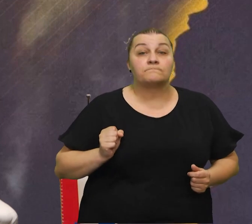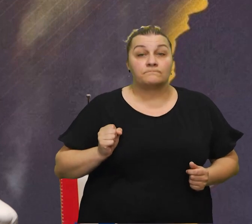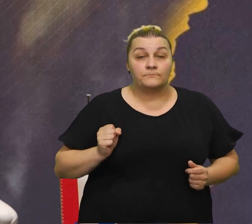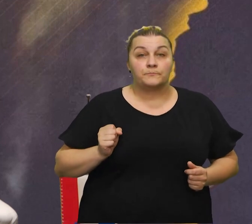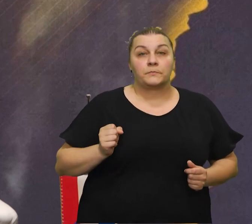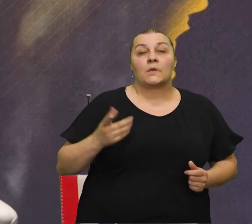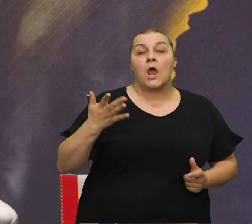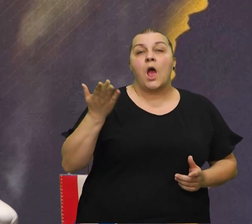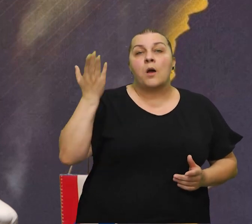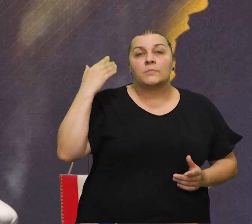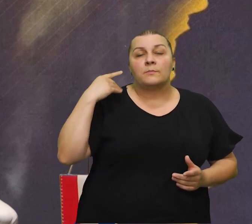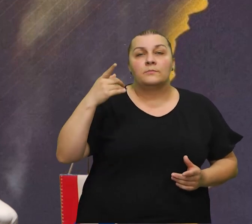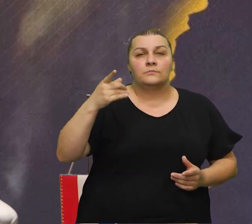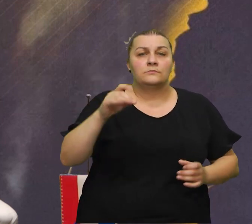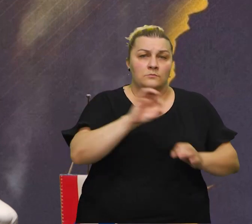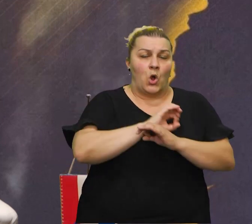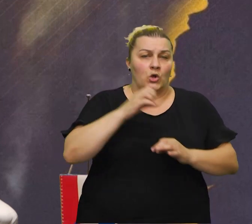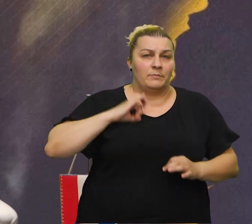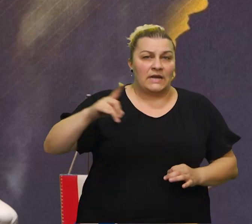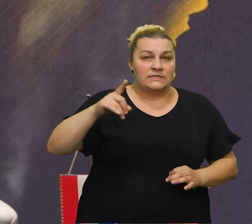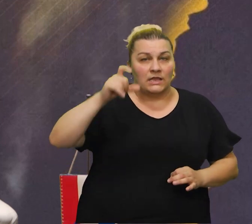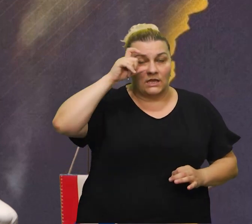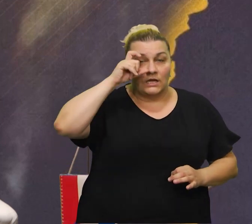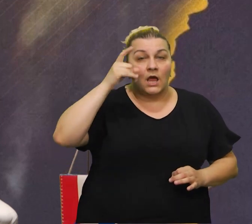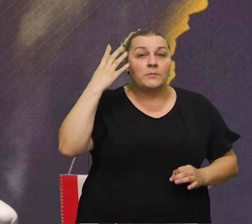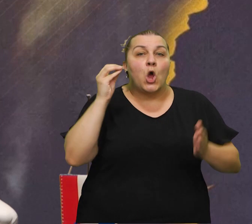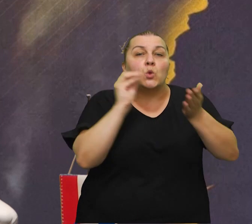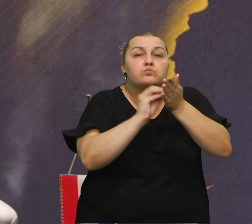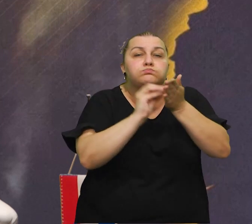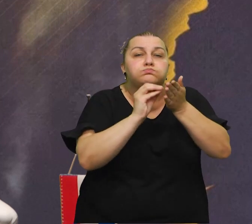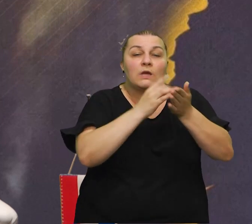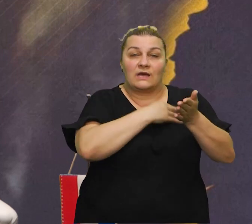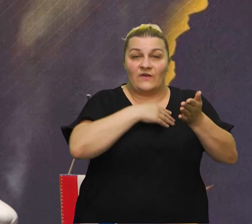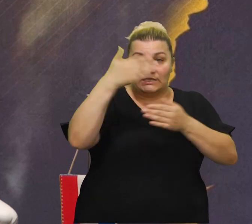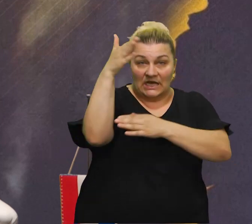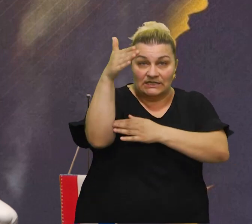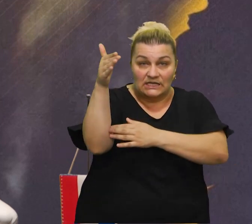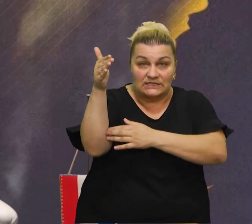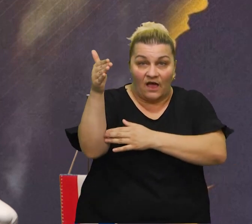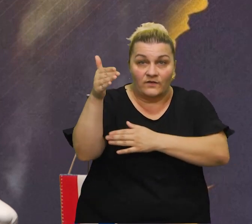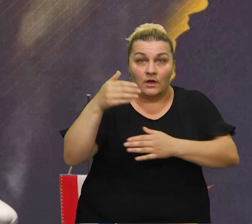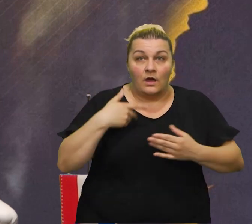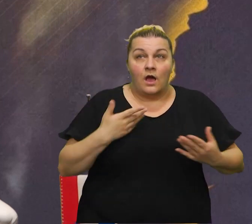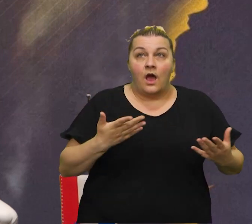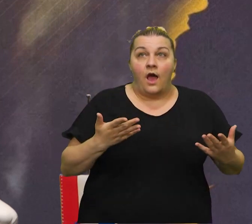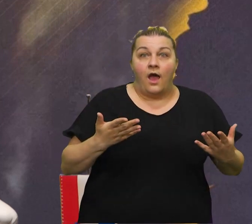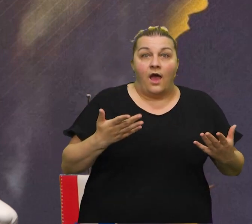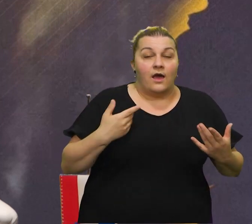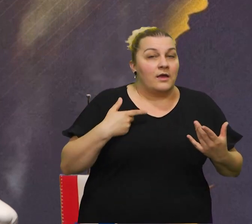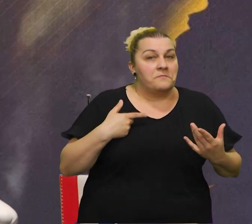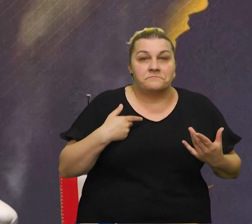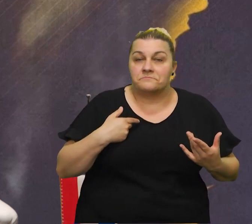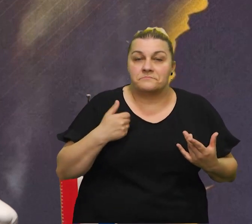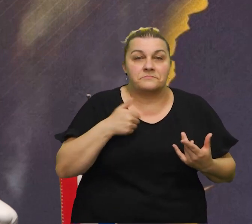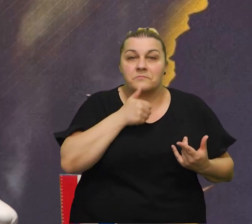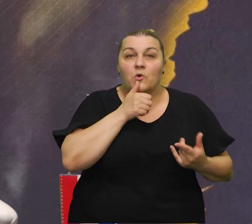Pokojni predsjedni, i kada je ljubio hrvatsku zastavu, kada je učivao postrojevama, nisam, ni bio sam